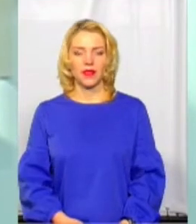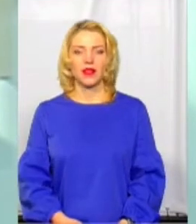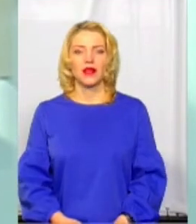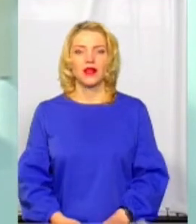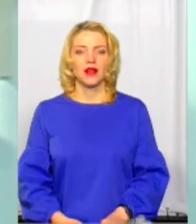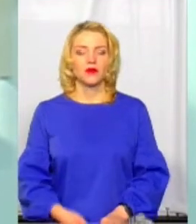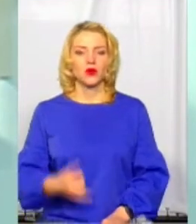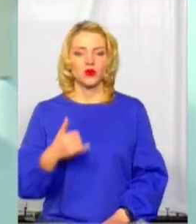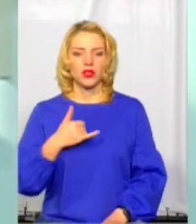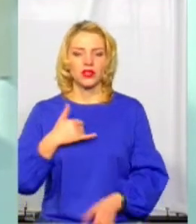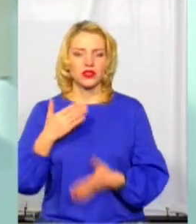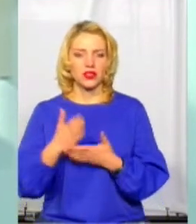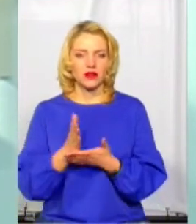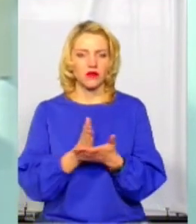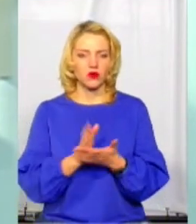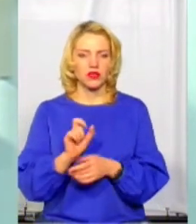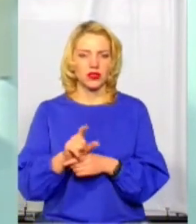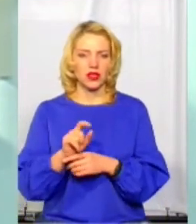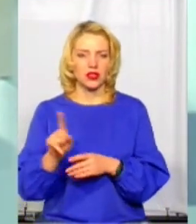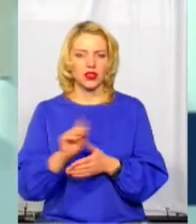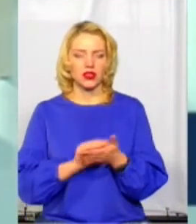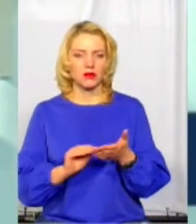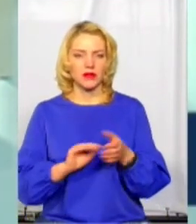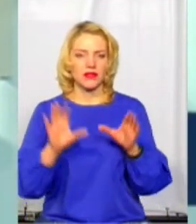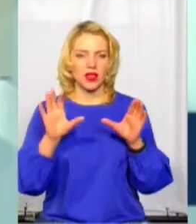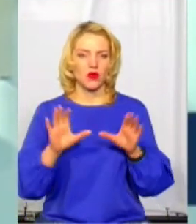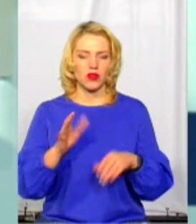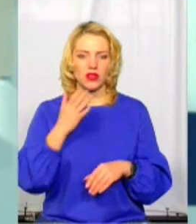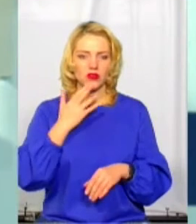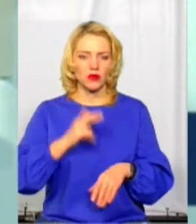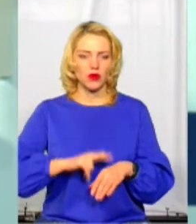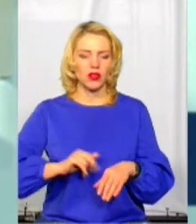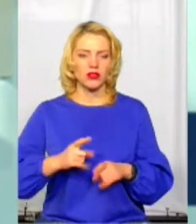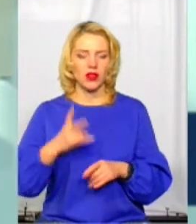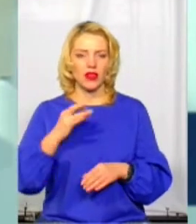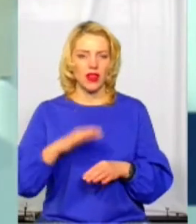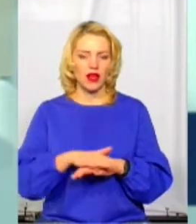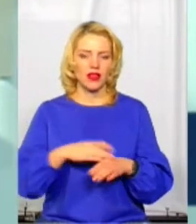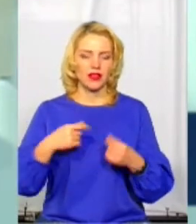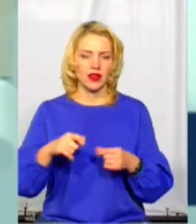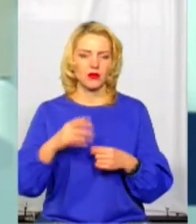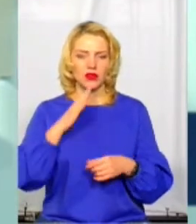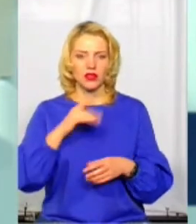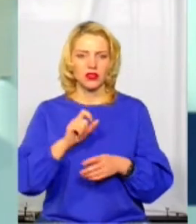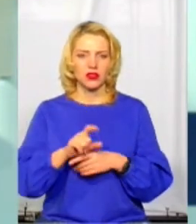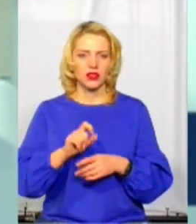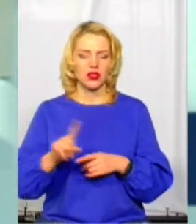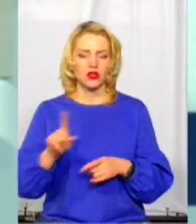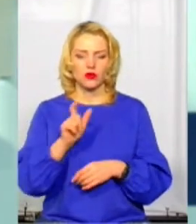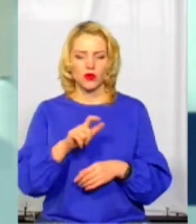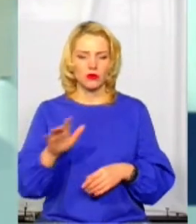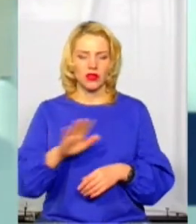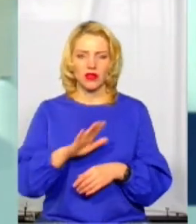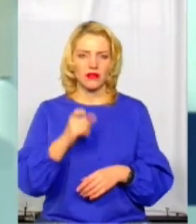В нас є певні функції, задачі, які прописані в законі України про національну поліцію. Але саме на ярмарку наша задача перша, щоб громадяни не